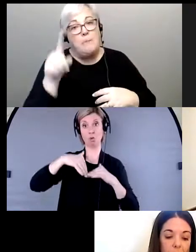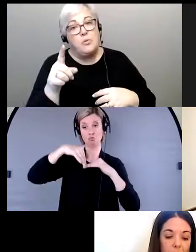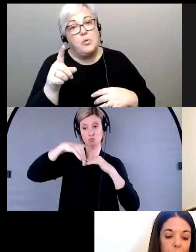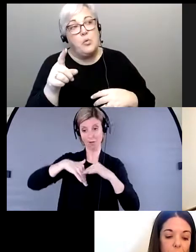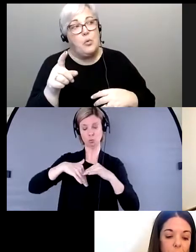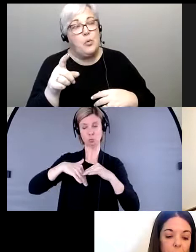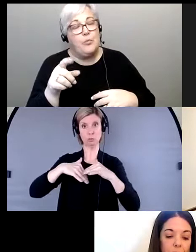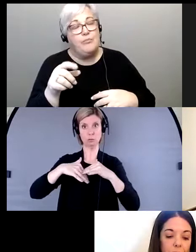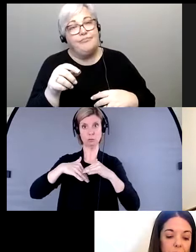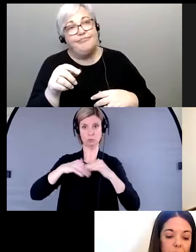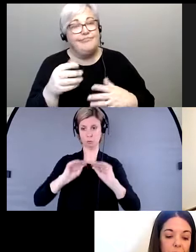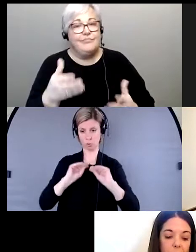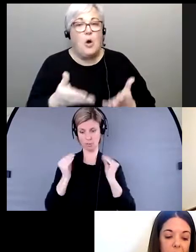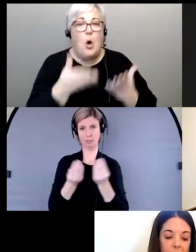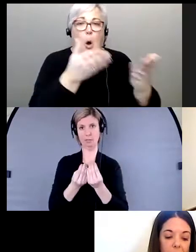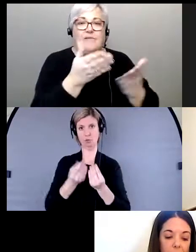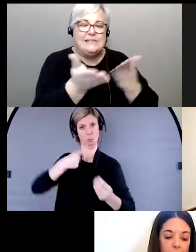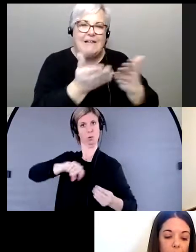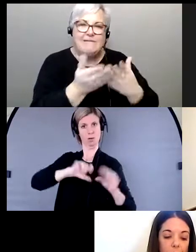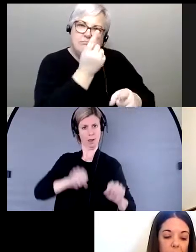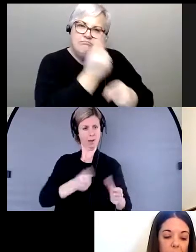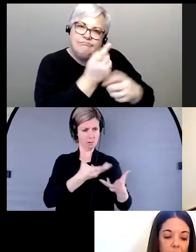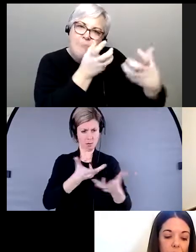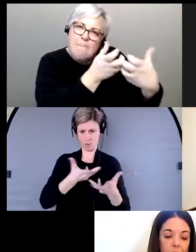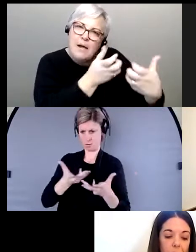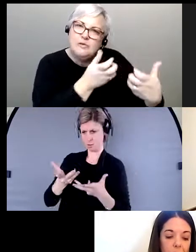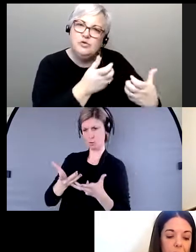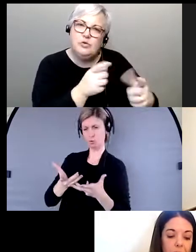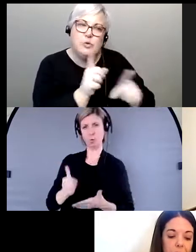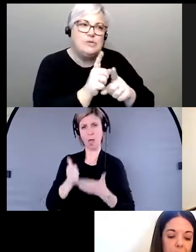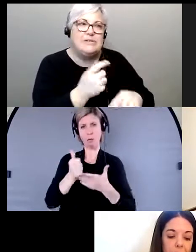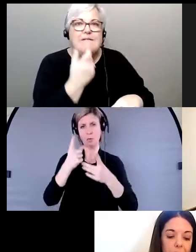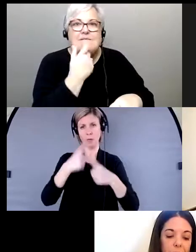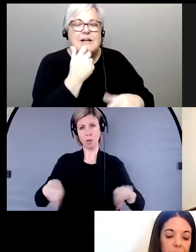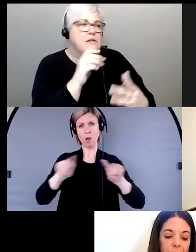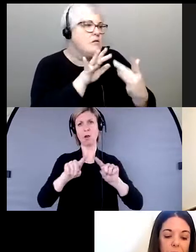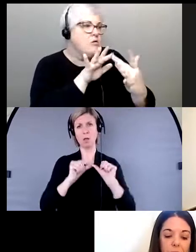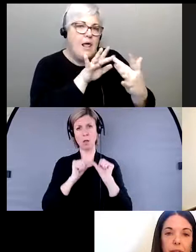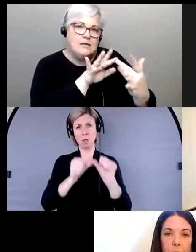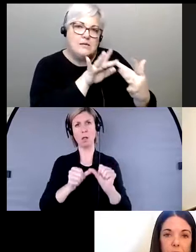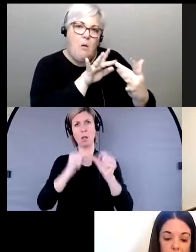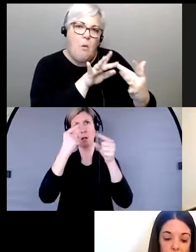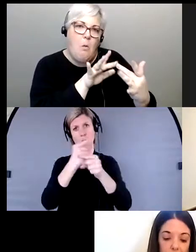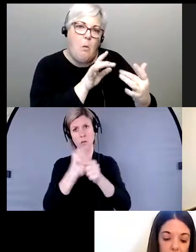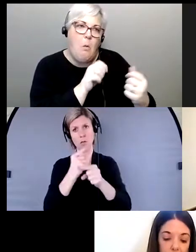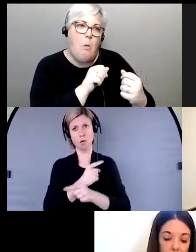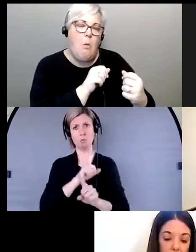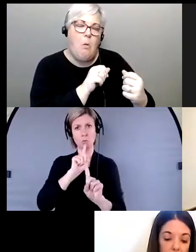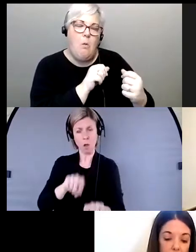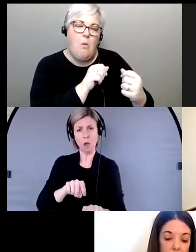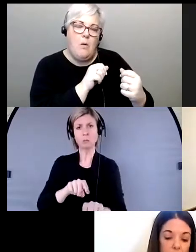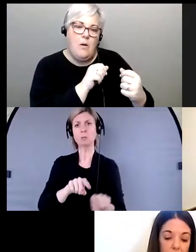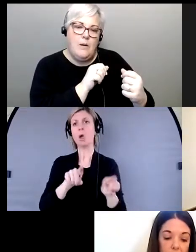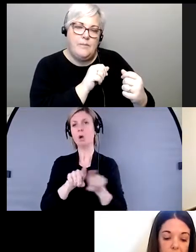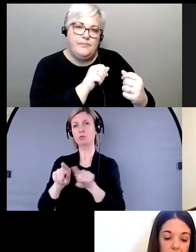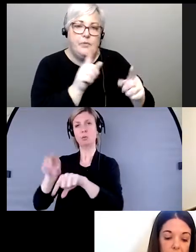plus appropriés et aussi faciliter les connexions avec nos communautés. On veut pouvoir